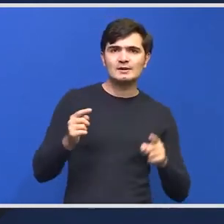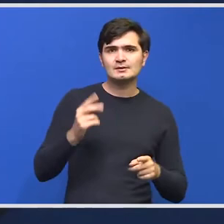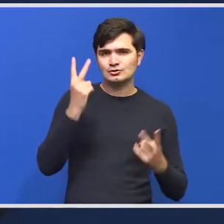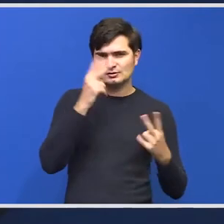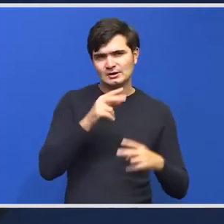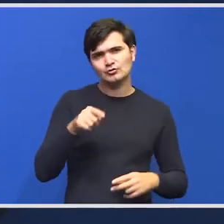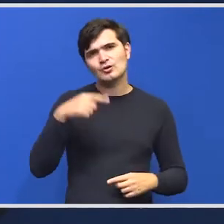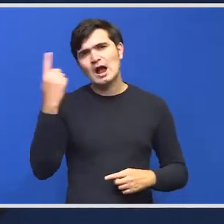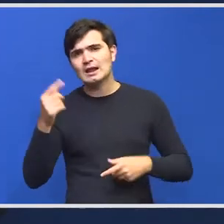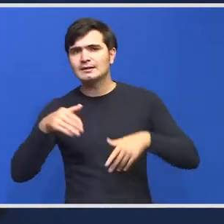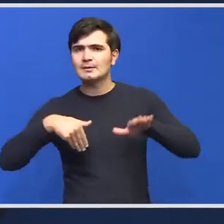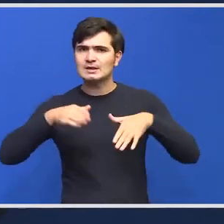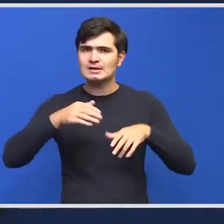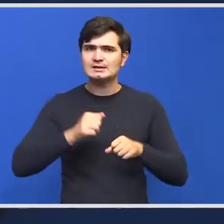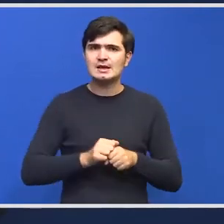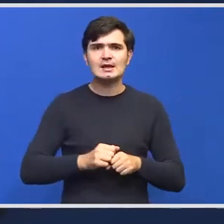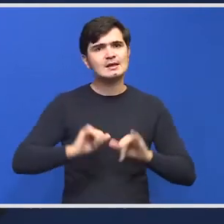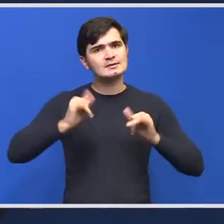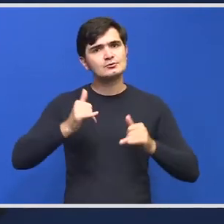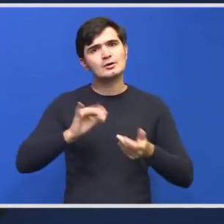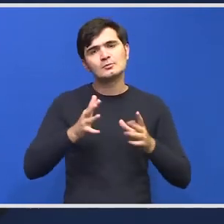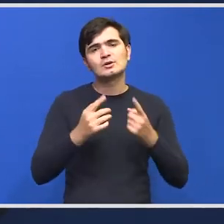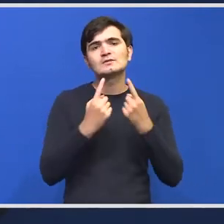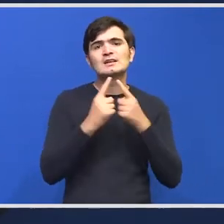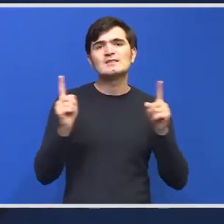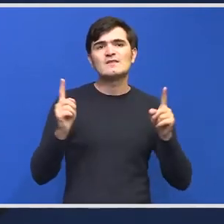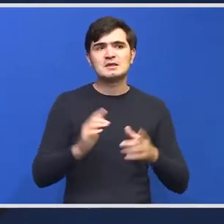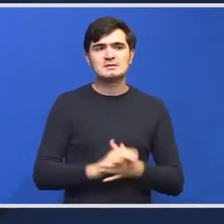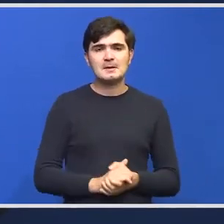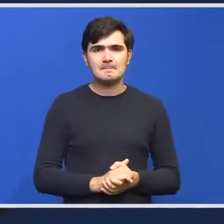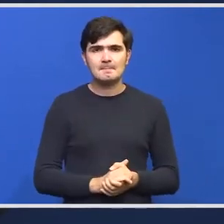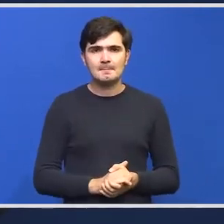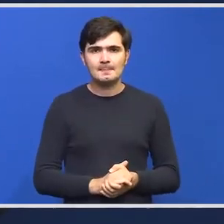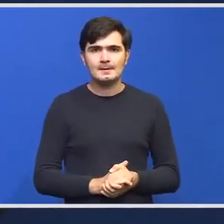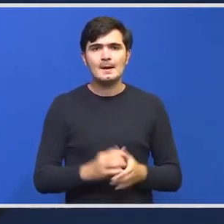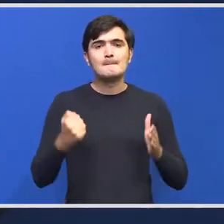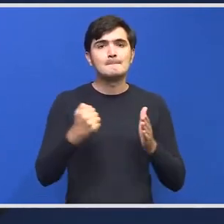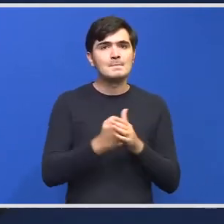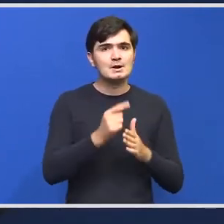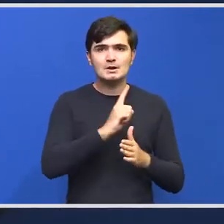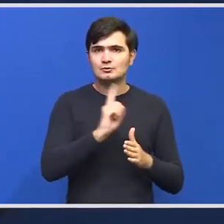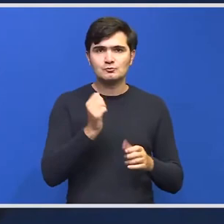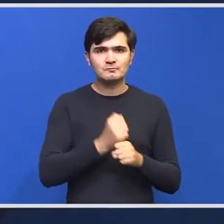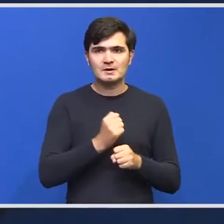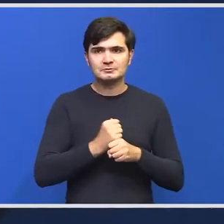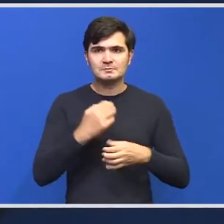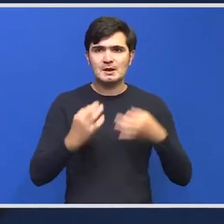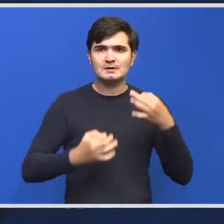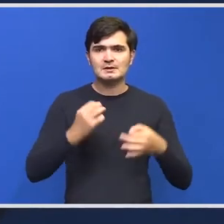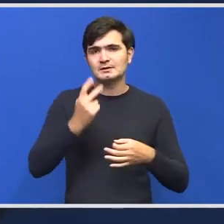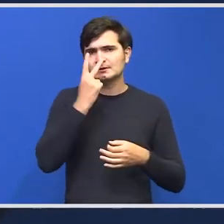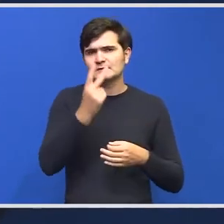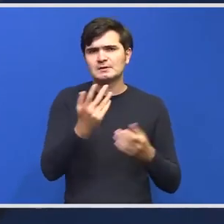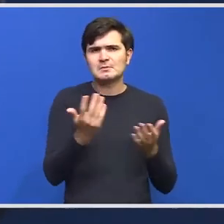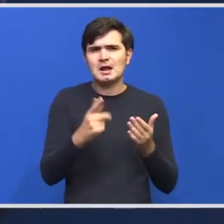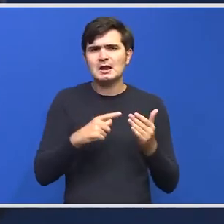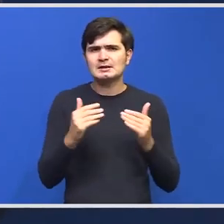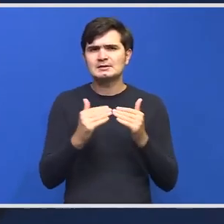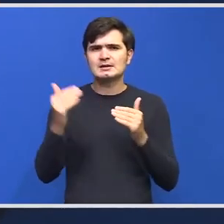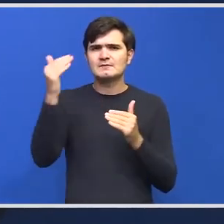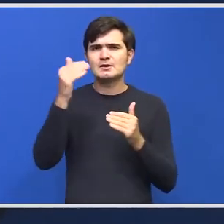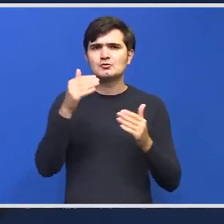ministere situațiile pot diferi la fel. Deci până nu facem această analiză și vedem care este nivelul de